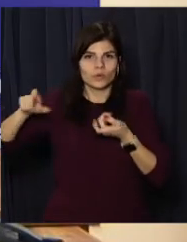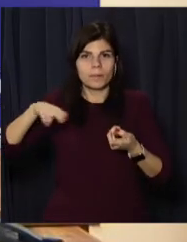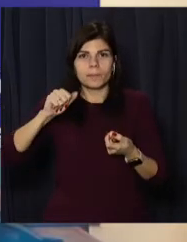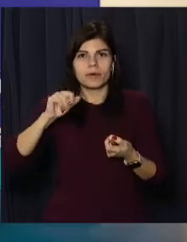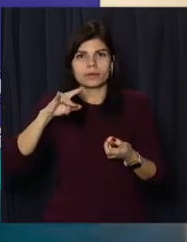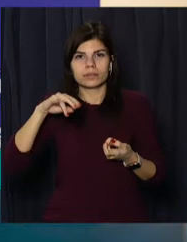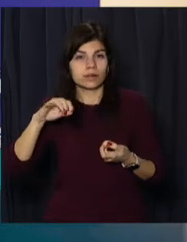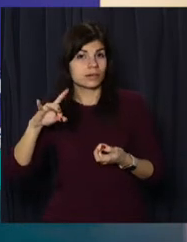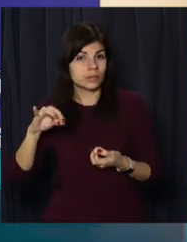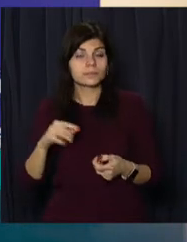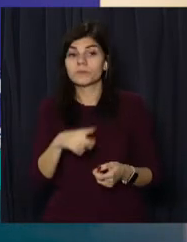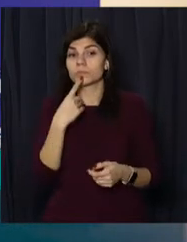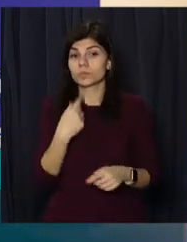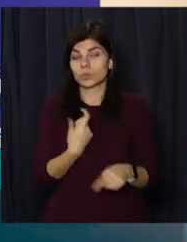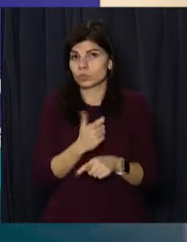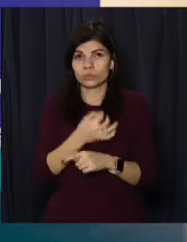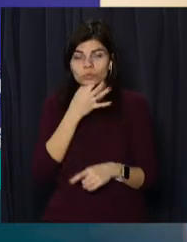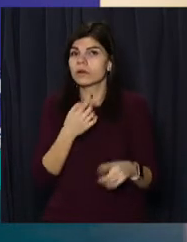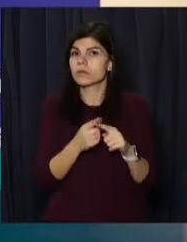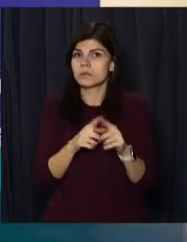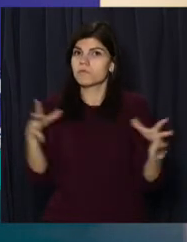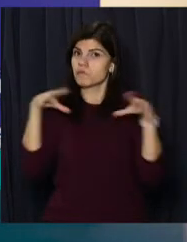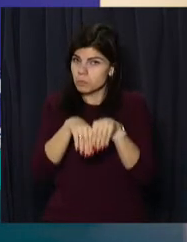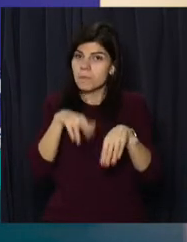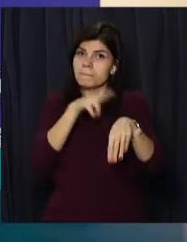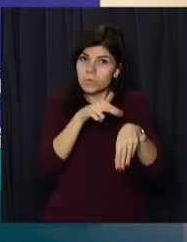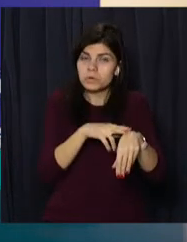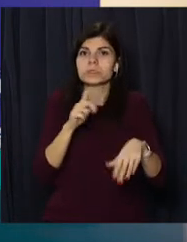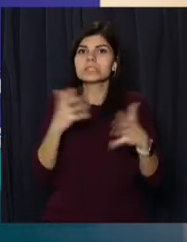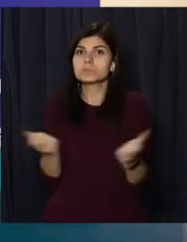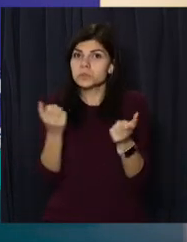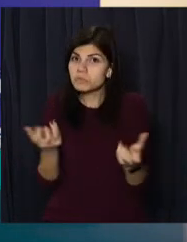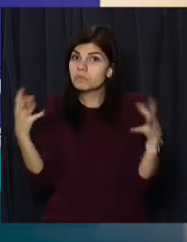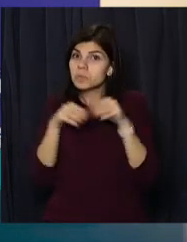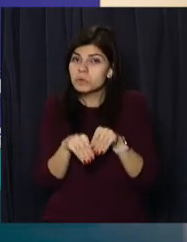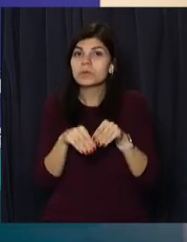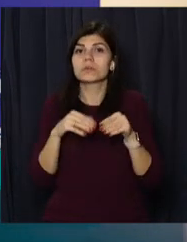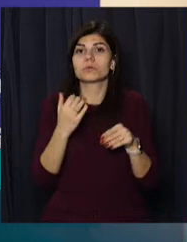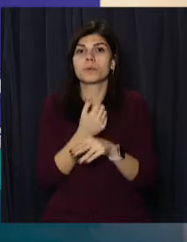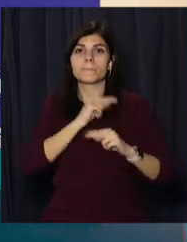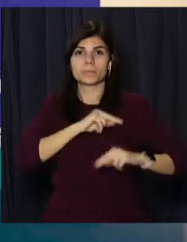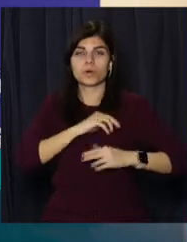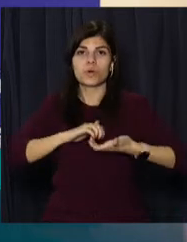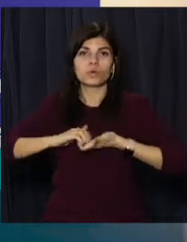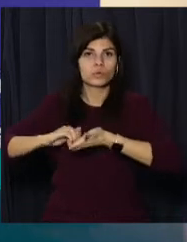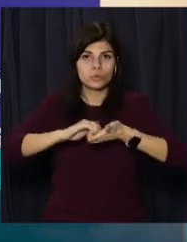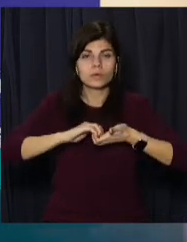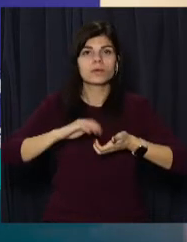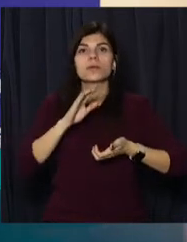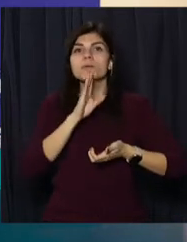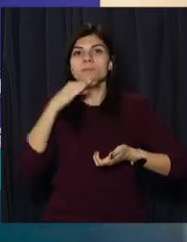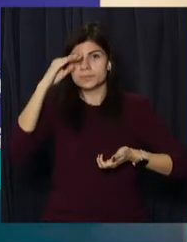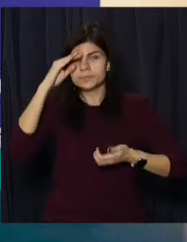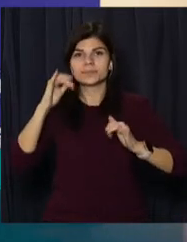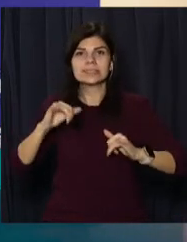цей – це не тільки співпраця із Національною поліцією, це співпраця з рятувальниками, це співпраця громади, батьківського і